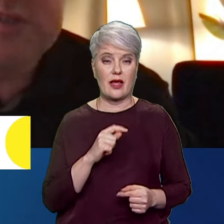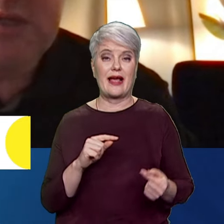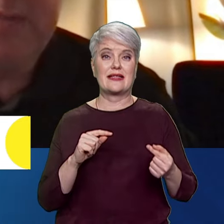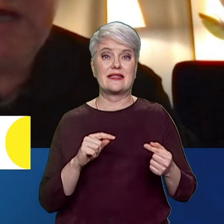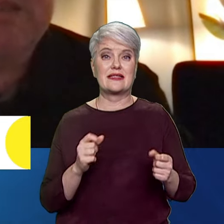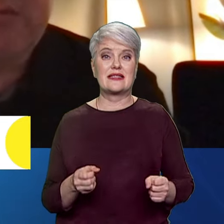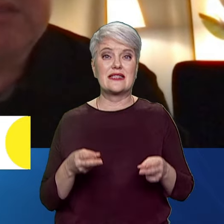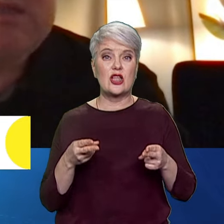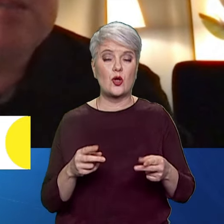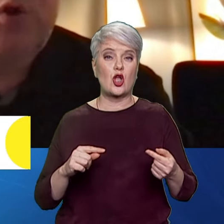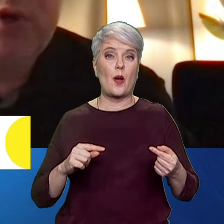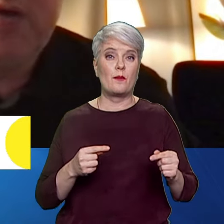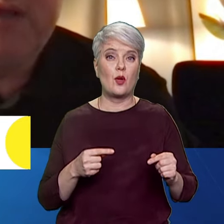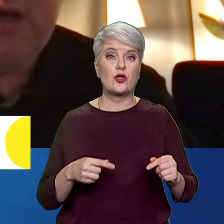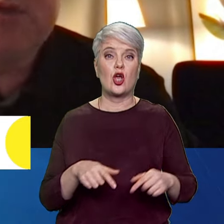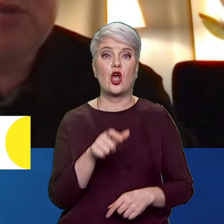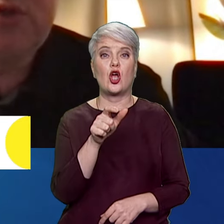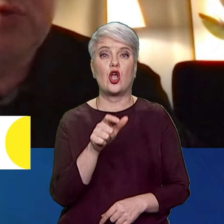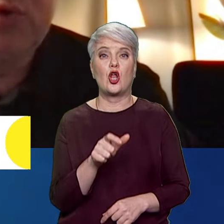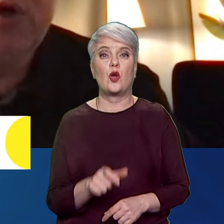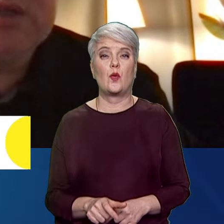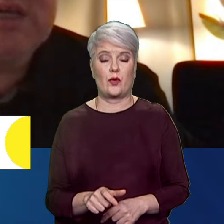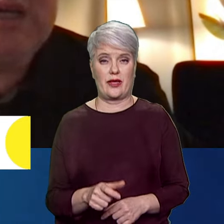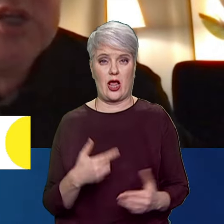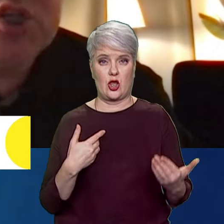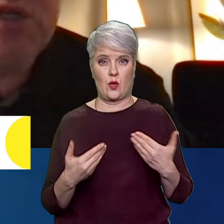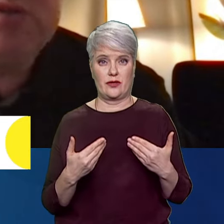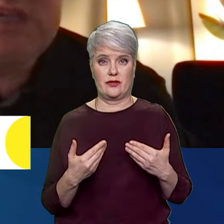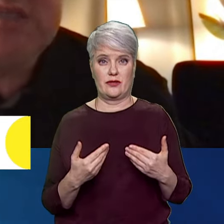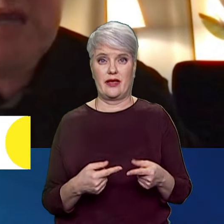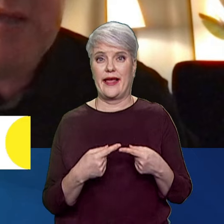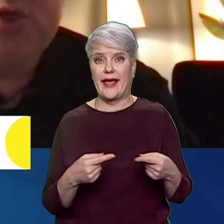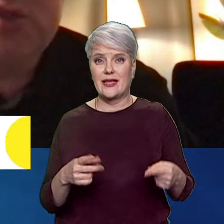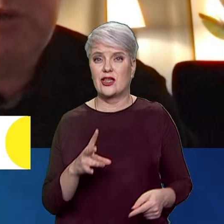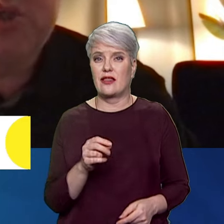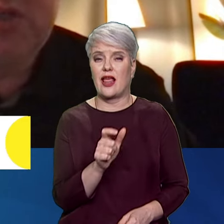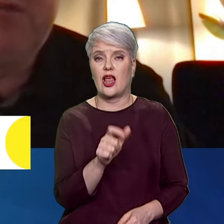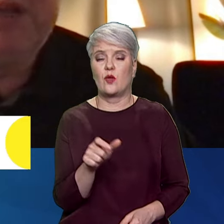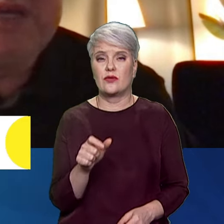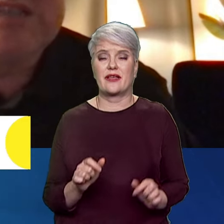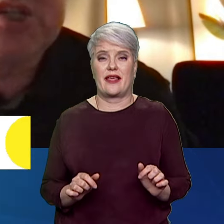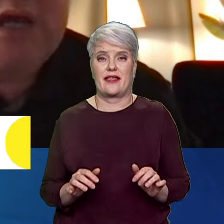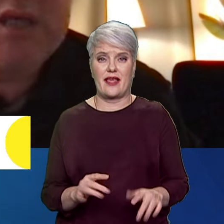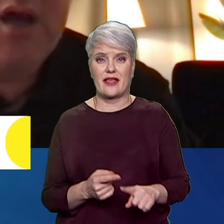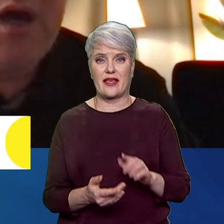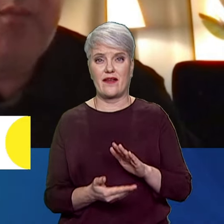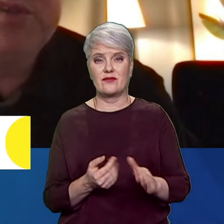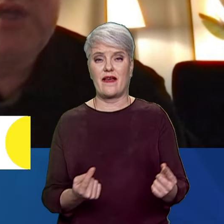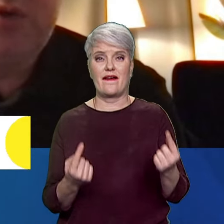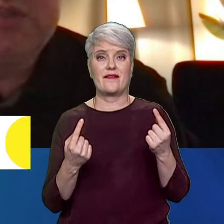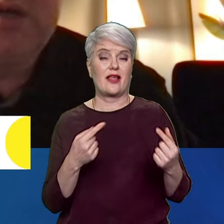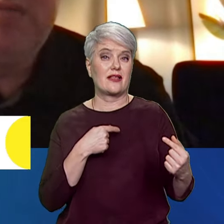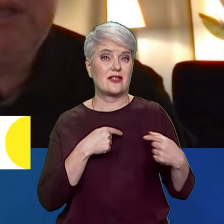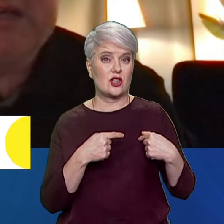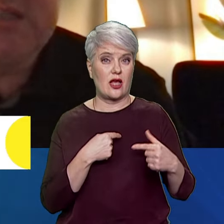людяності. А саме статті 7 Римського статуту – це інші нелюдські діяння, що спричинили великі страждання або